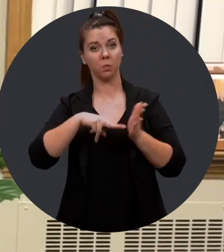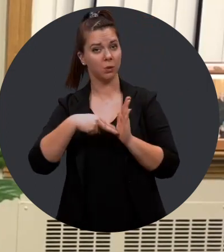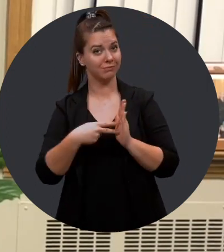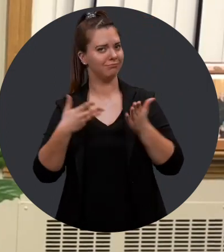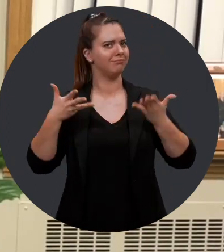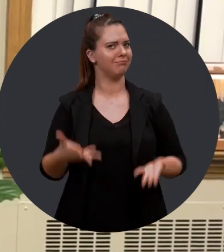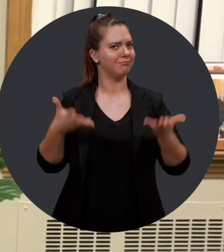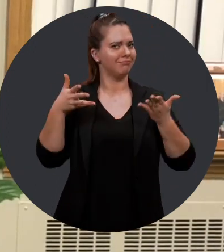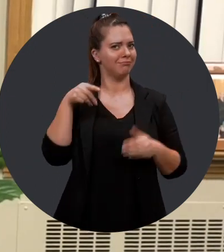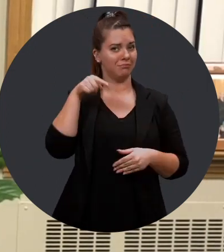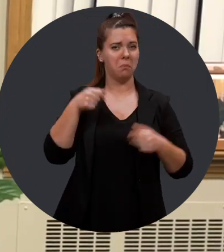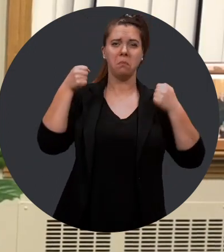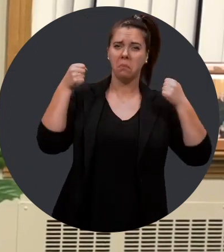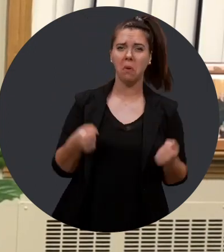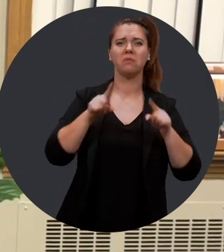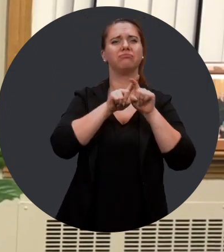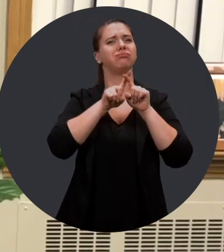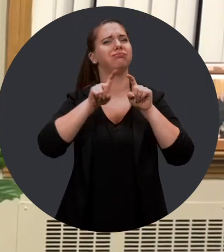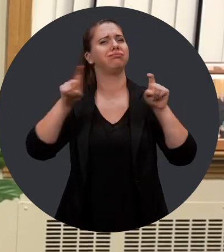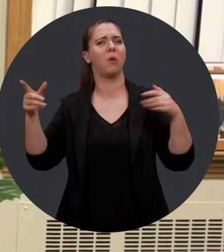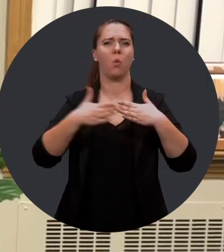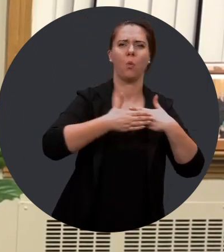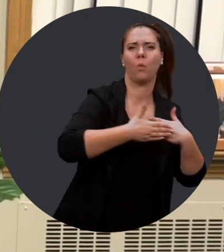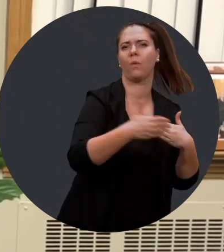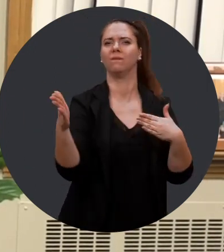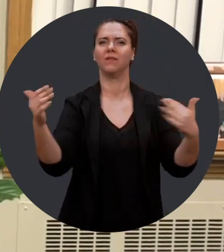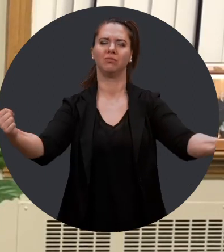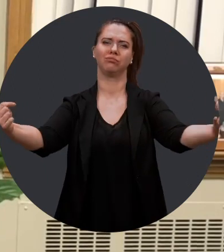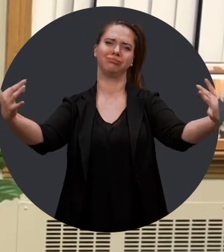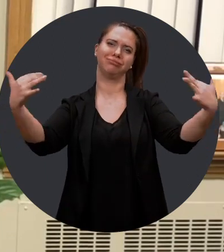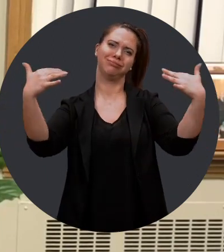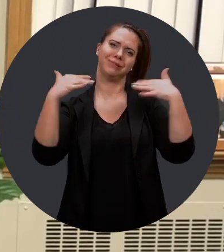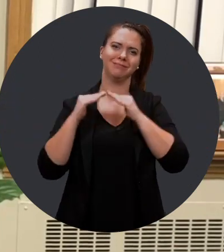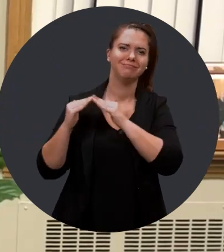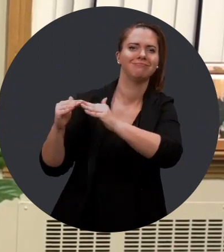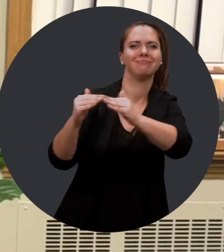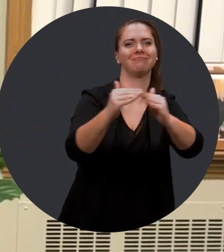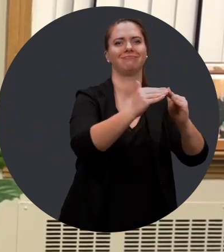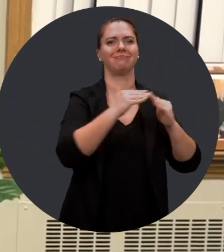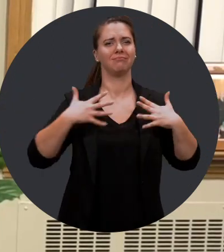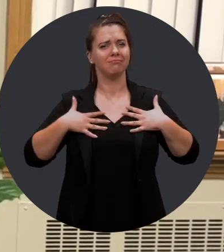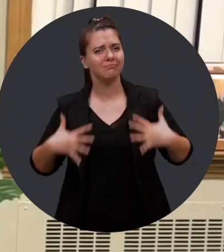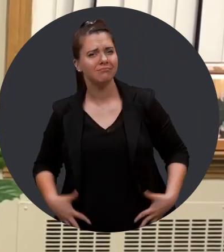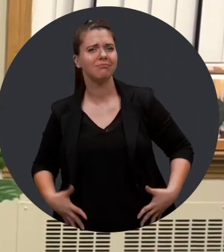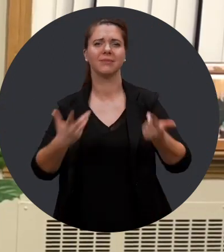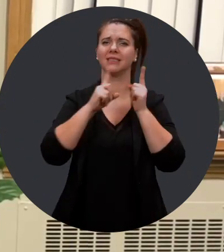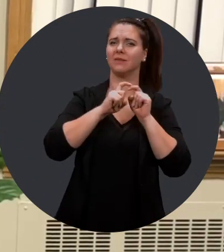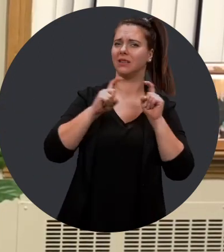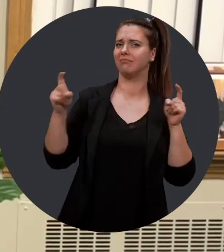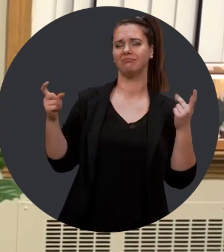-dire que tous puissent passer par la grande porte pour pouvoir profiter des mêmes services sans égard à leurs conditions physiques.